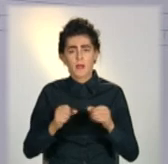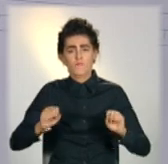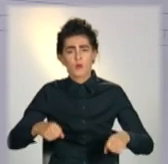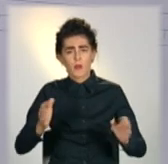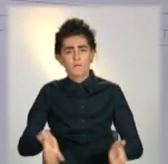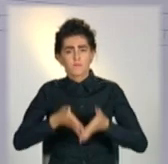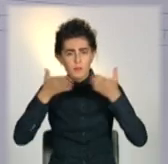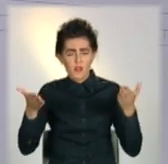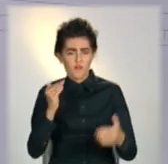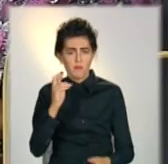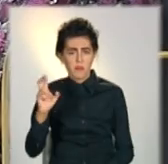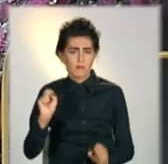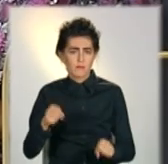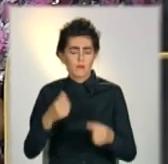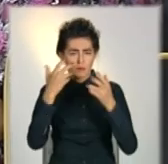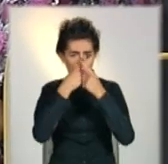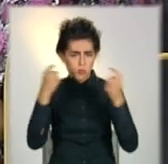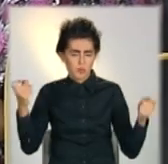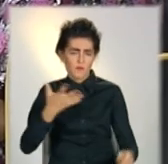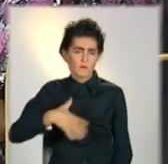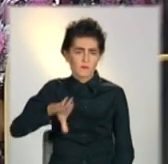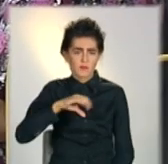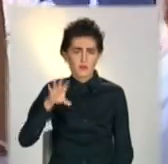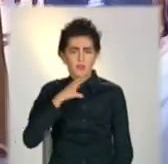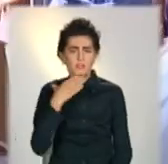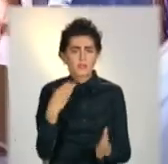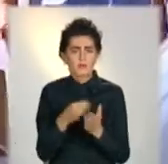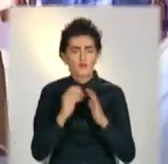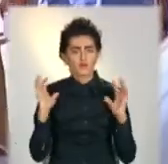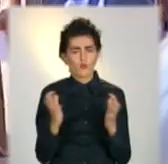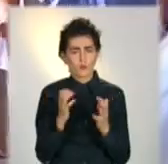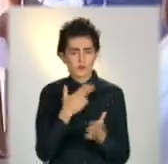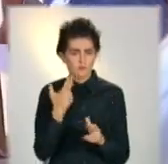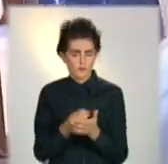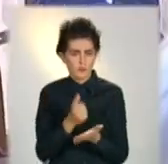розголос у Фейсбуці, бо зараз, каже, компанії цінують свою репутацію.